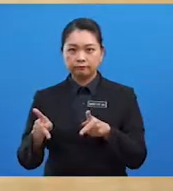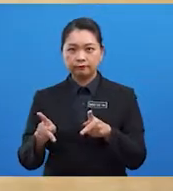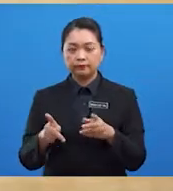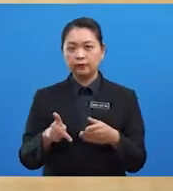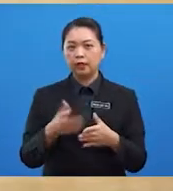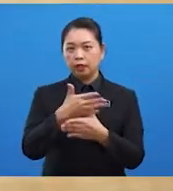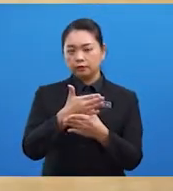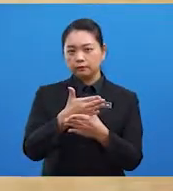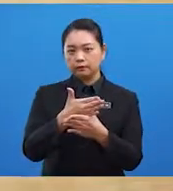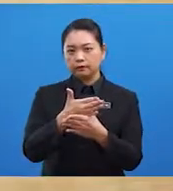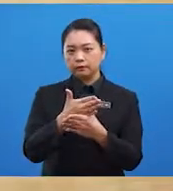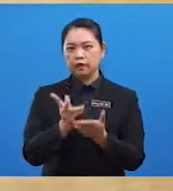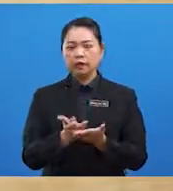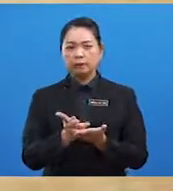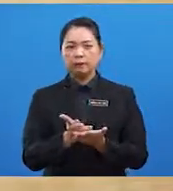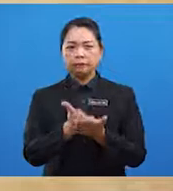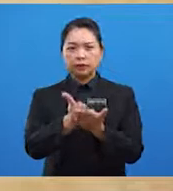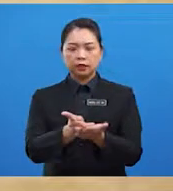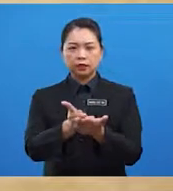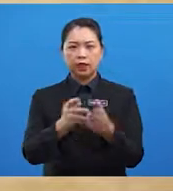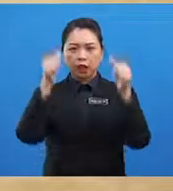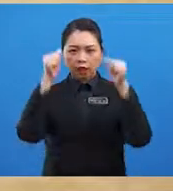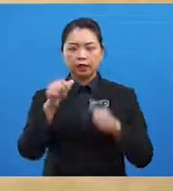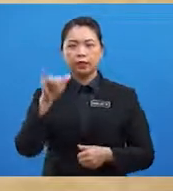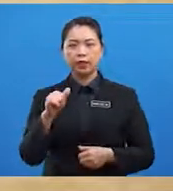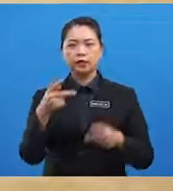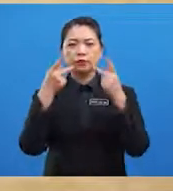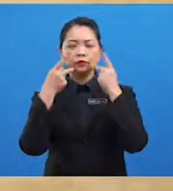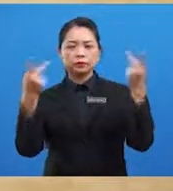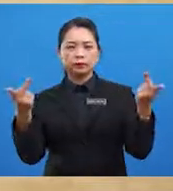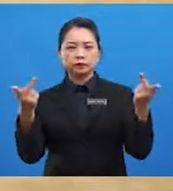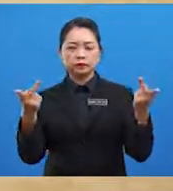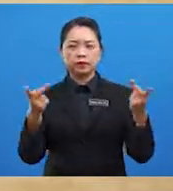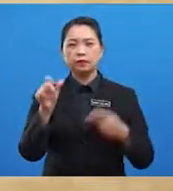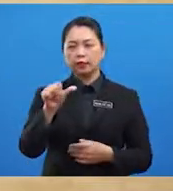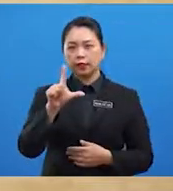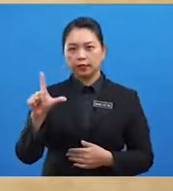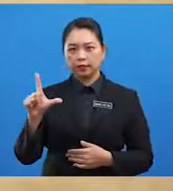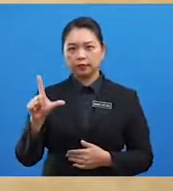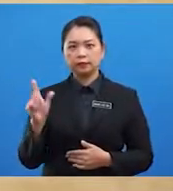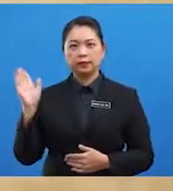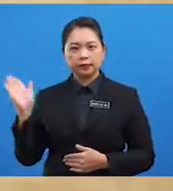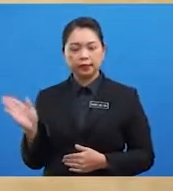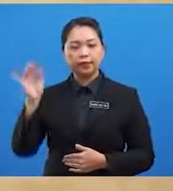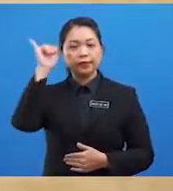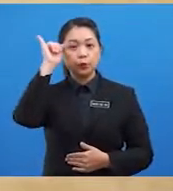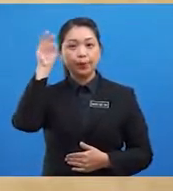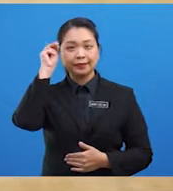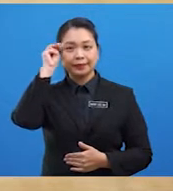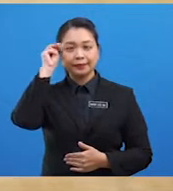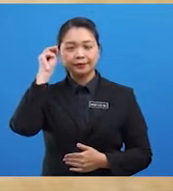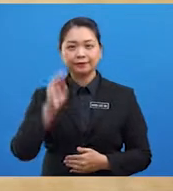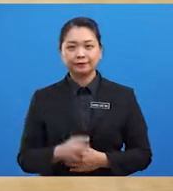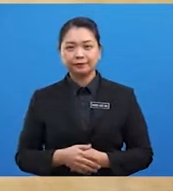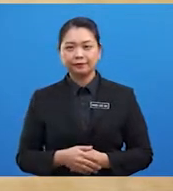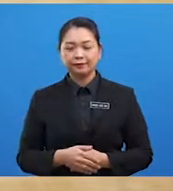antara pelayar Arab yang sangat terkenal di seluruh dunia Ialah Ibnu Majid Dan